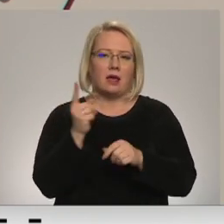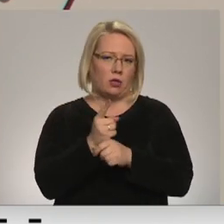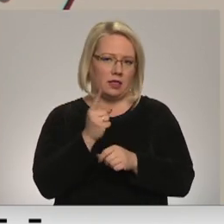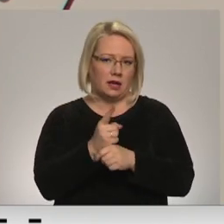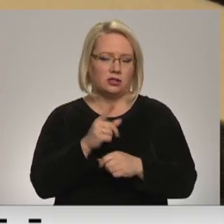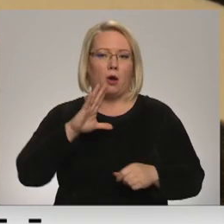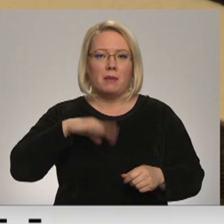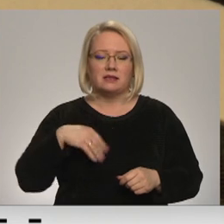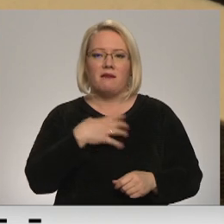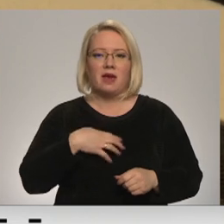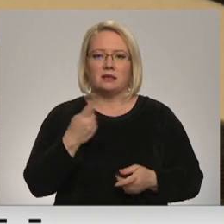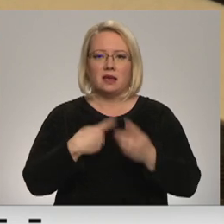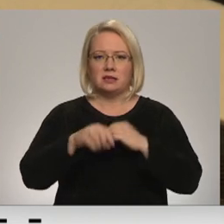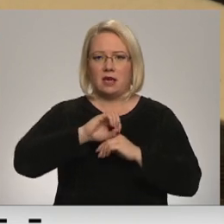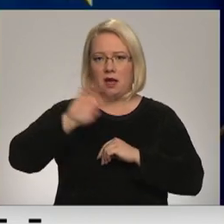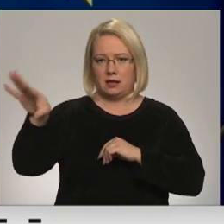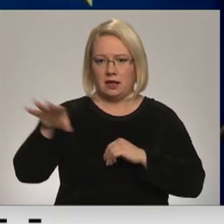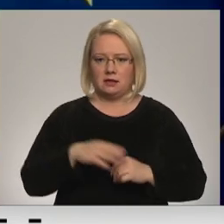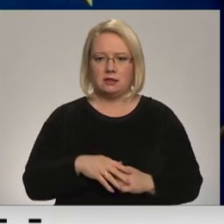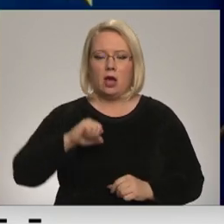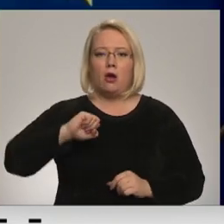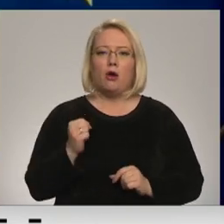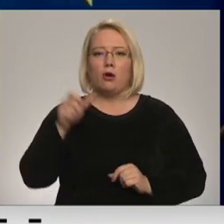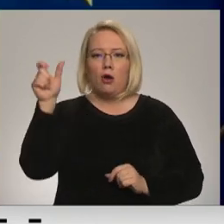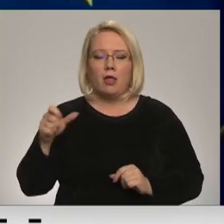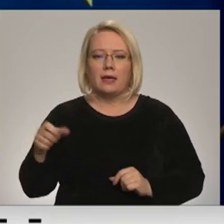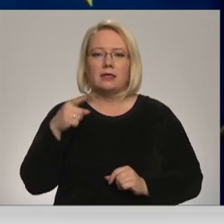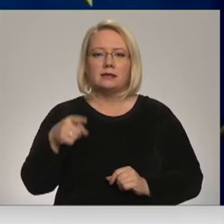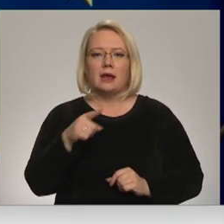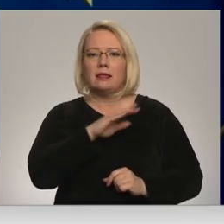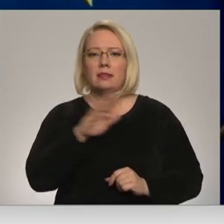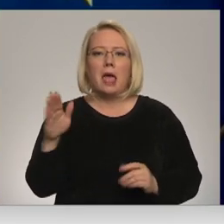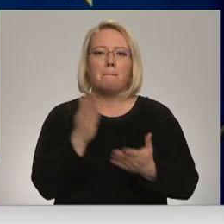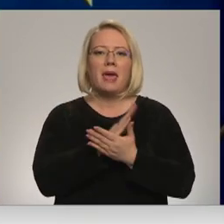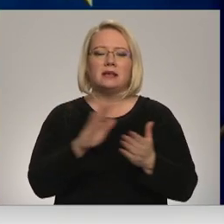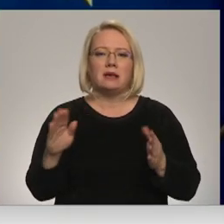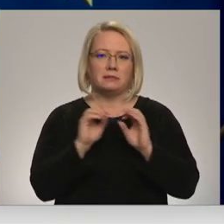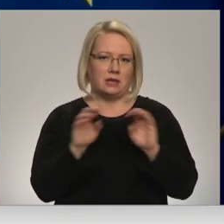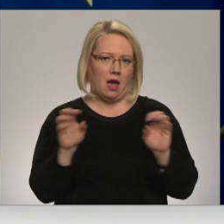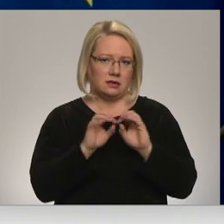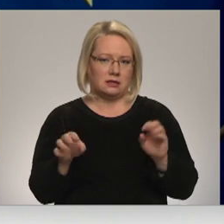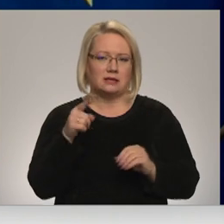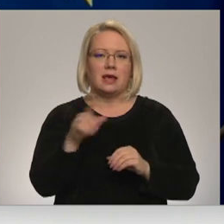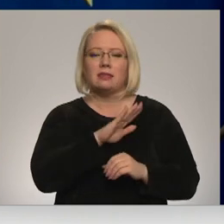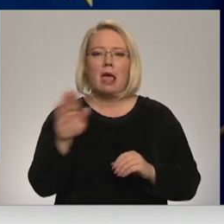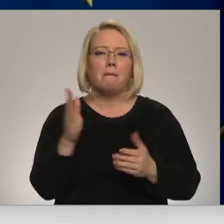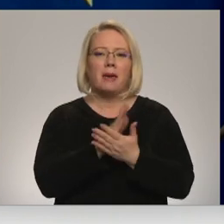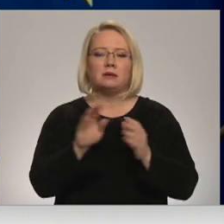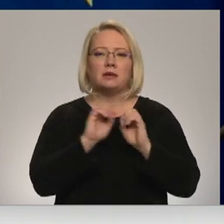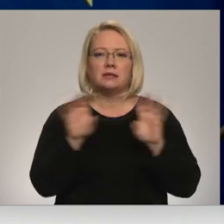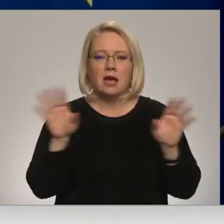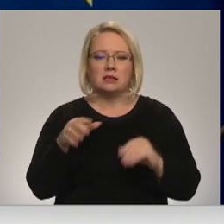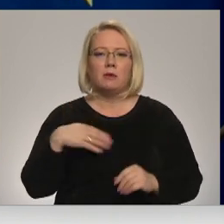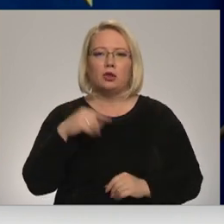pēc tam nāksies atdot. Kolēģi, tas ir nebeidzāms stāsts. Tas ir nebeidzāms stāsts. Un man vispār dar